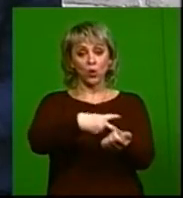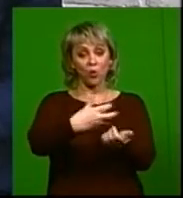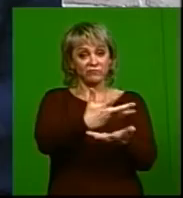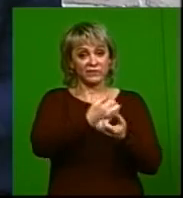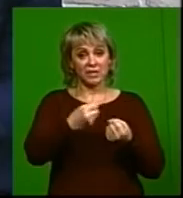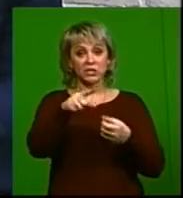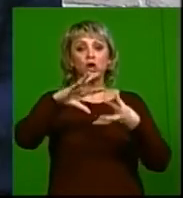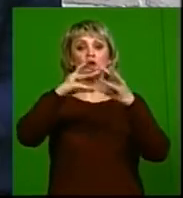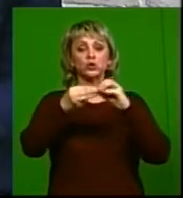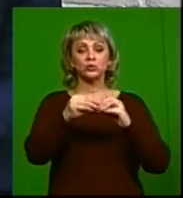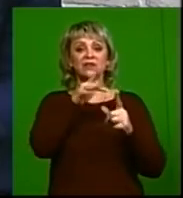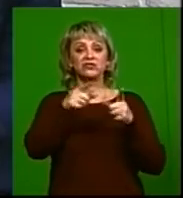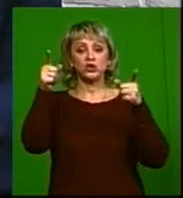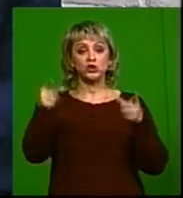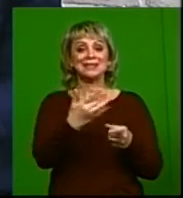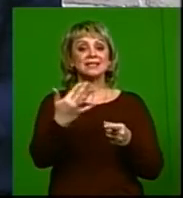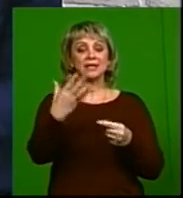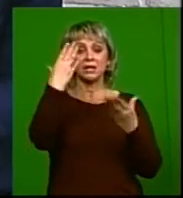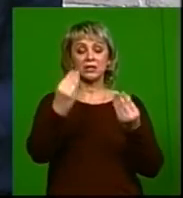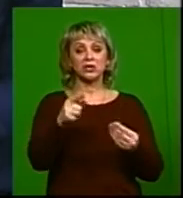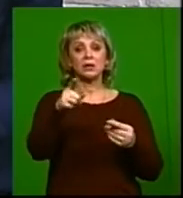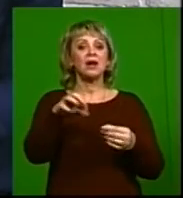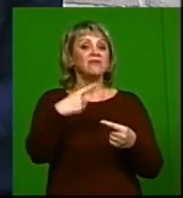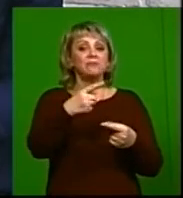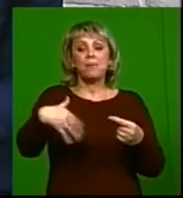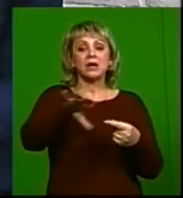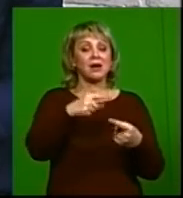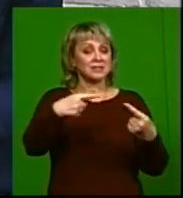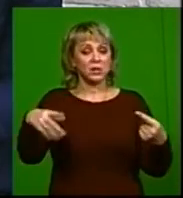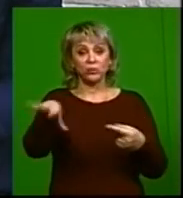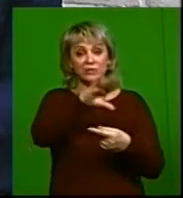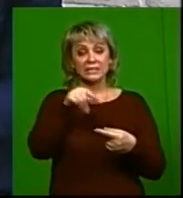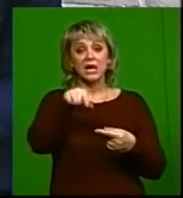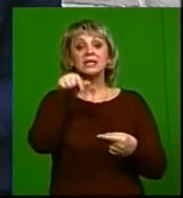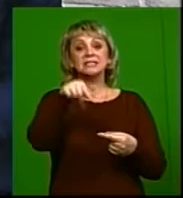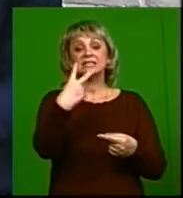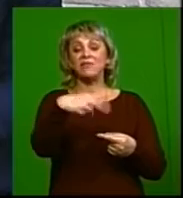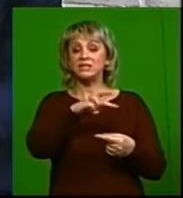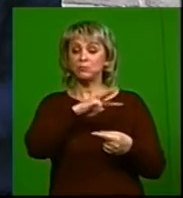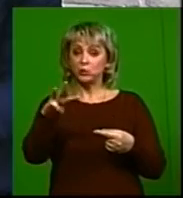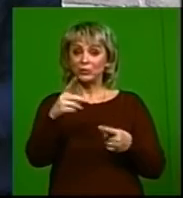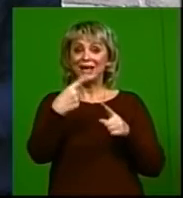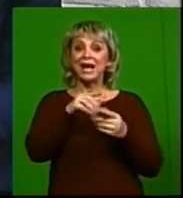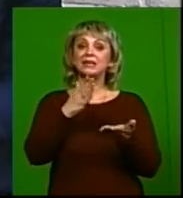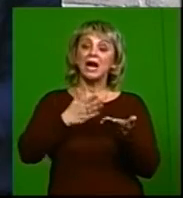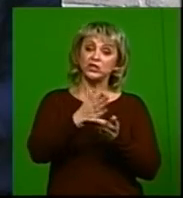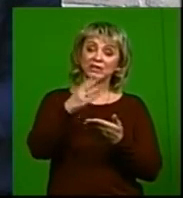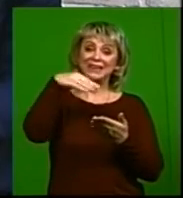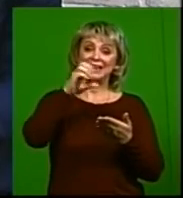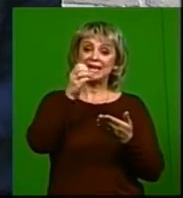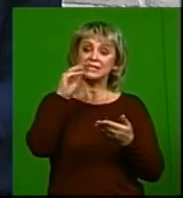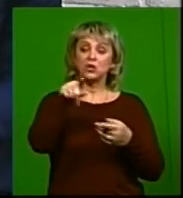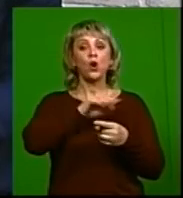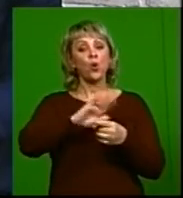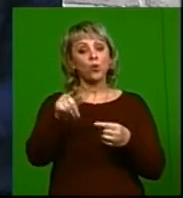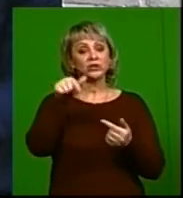результат там в течение нескольких дней, везде по-разному может сообщаться, то здесь 20 минут. Это ориентировочный тест, он не является